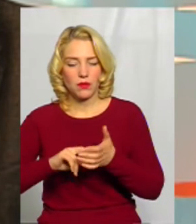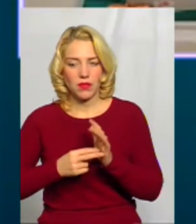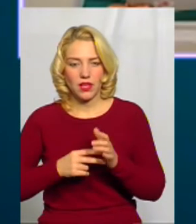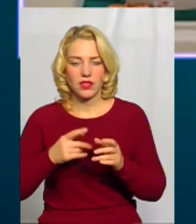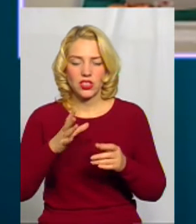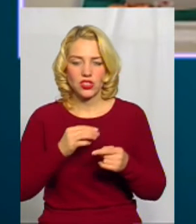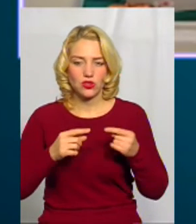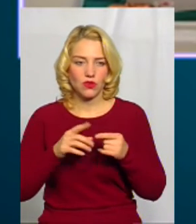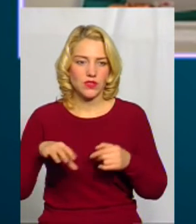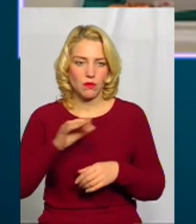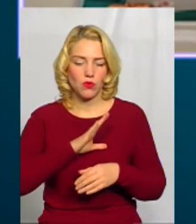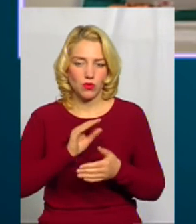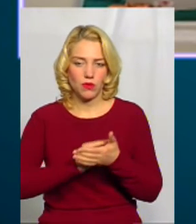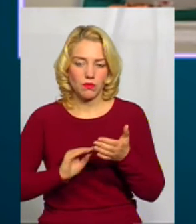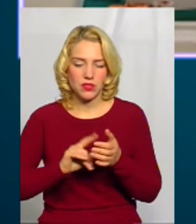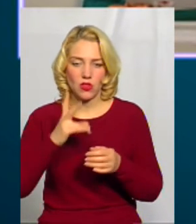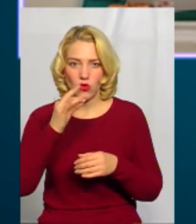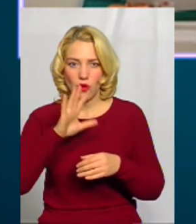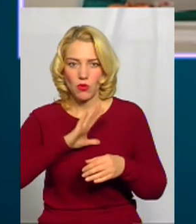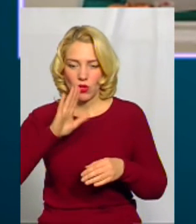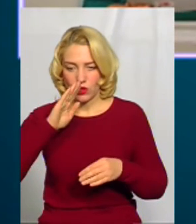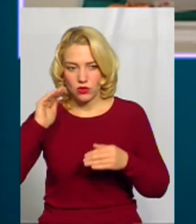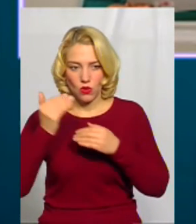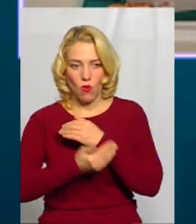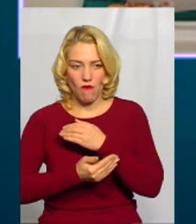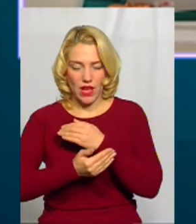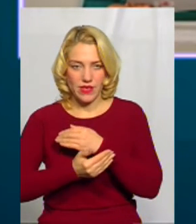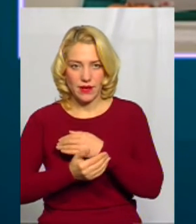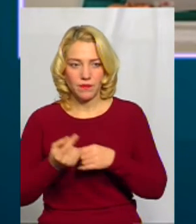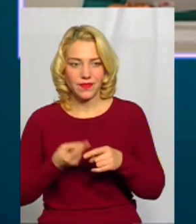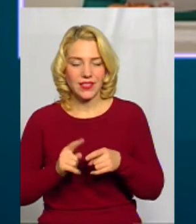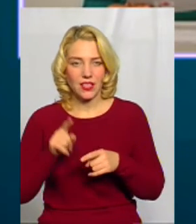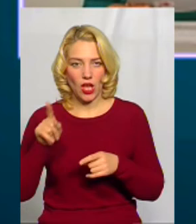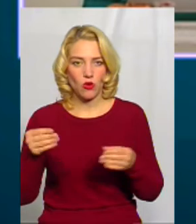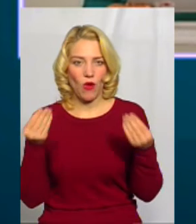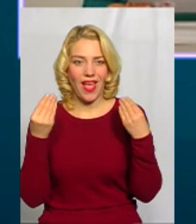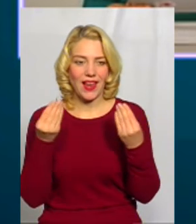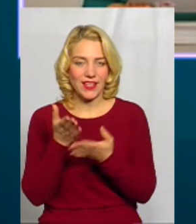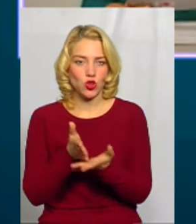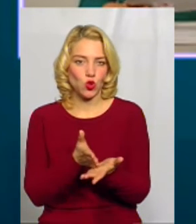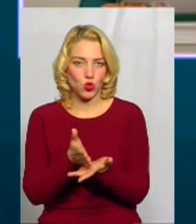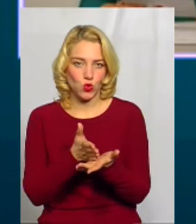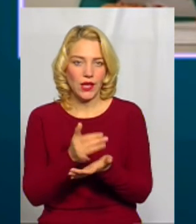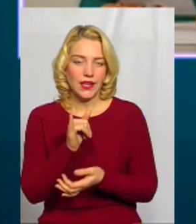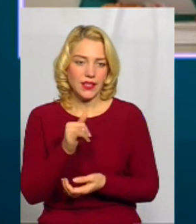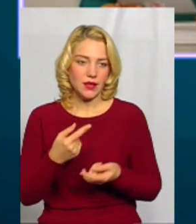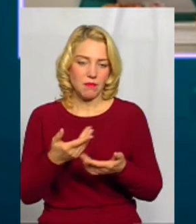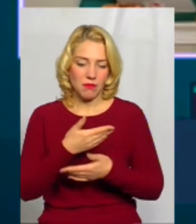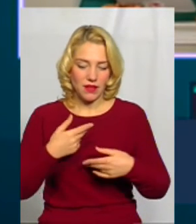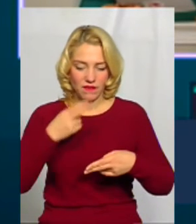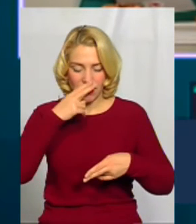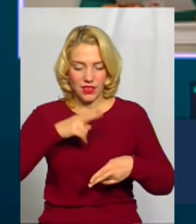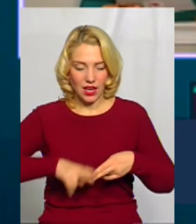гарно все прописано, але вони були сховані тією елітою чиновницькою. І, по суті, ми